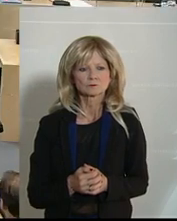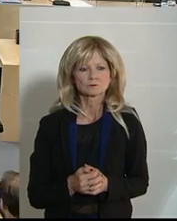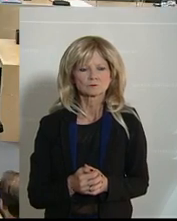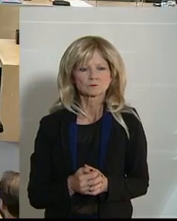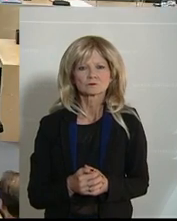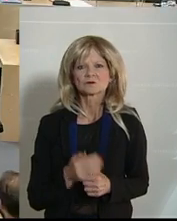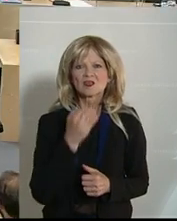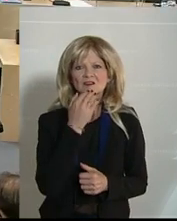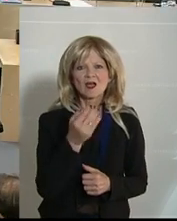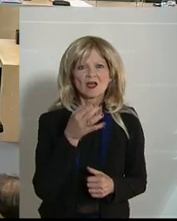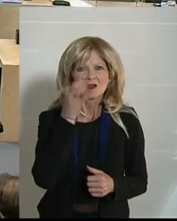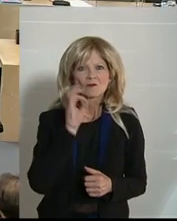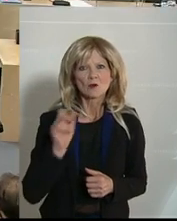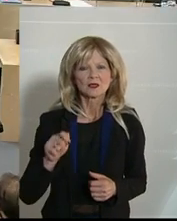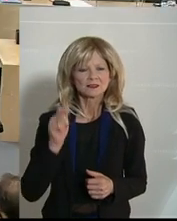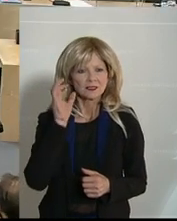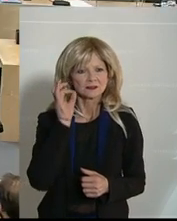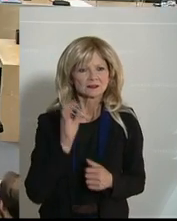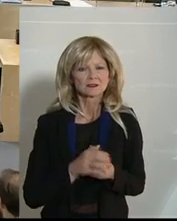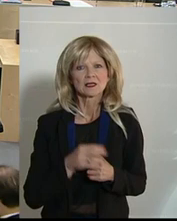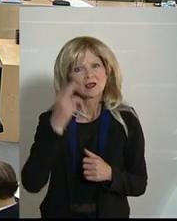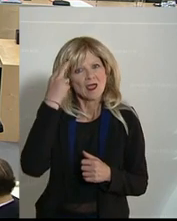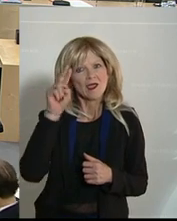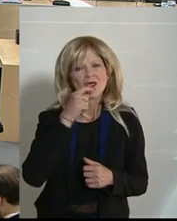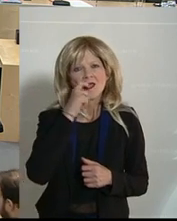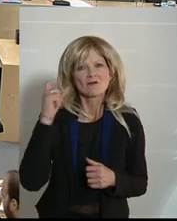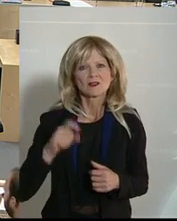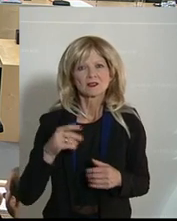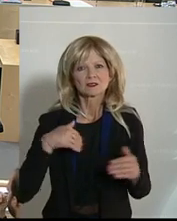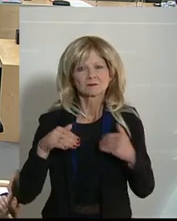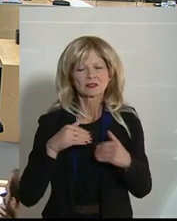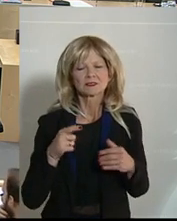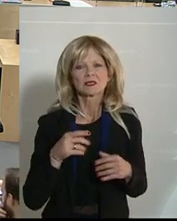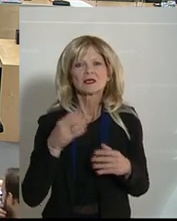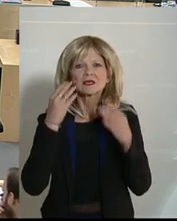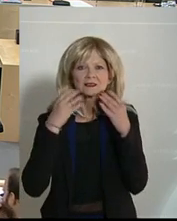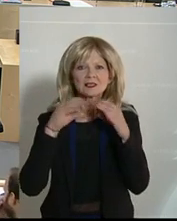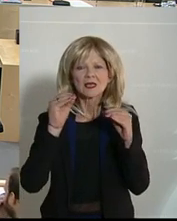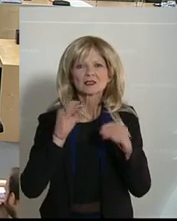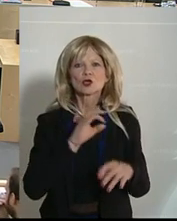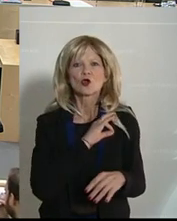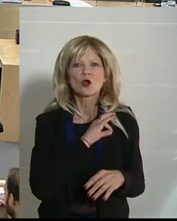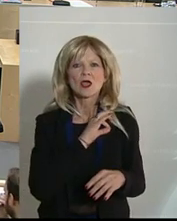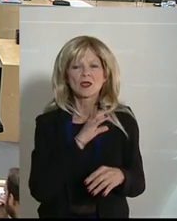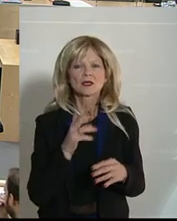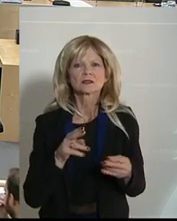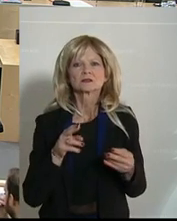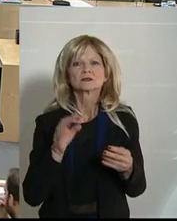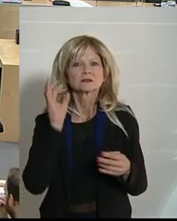Danke, Frau Präsidentin, Herr Finanzminister, werte Kolleginnen und Kollegen, ganz besonders der Klubobmann Kickl